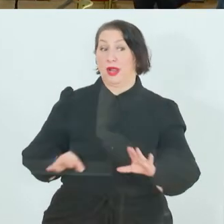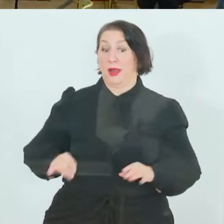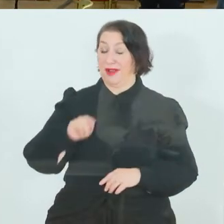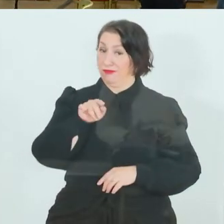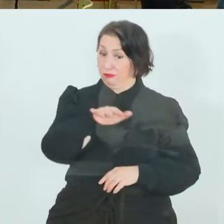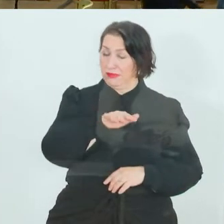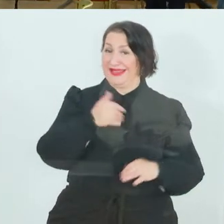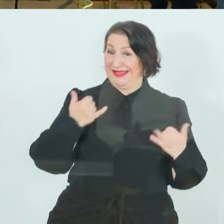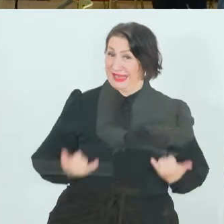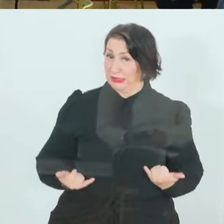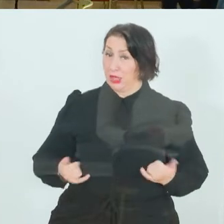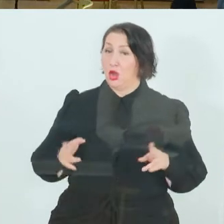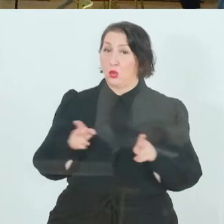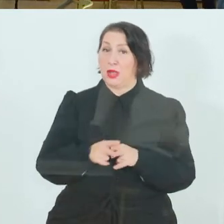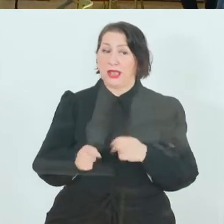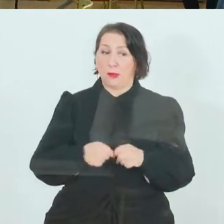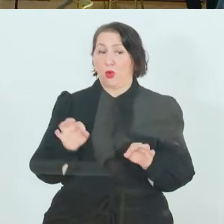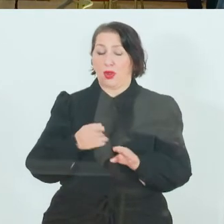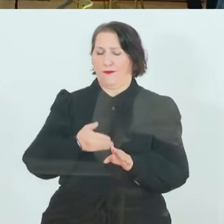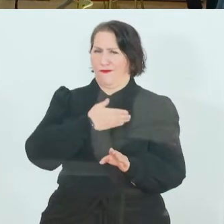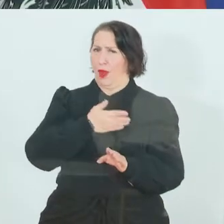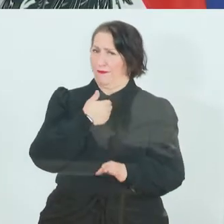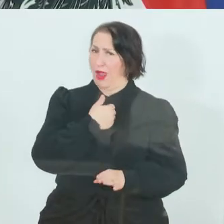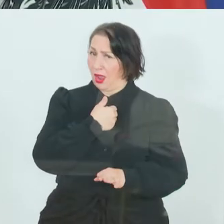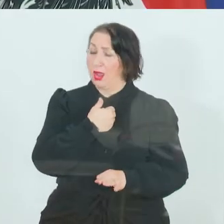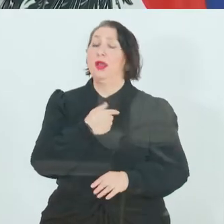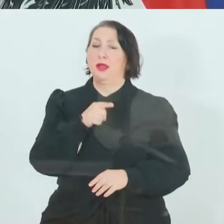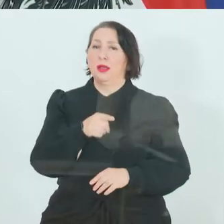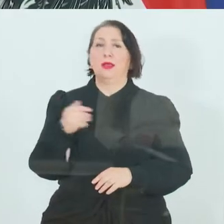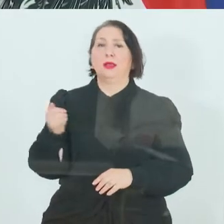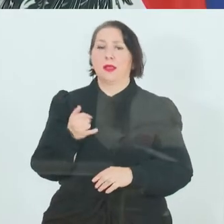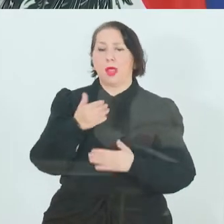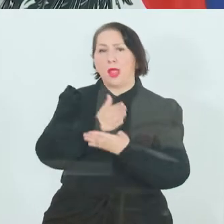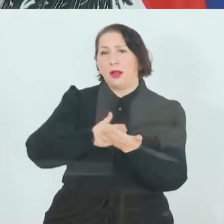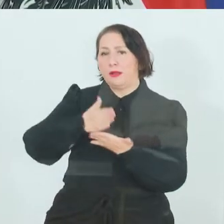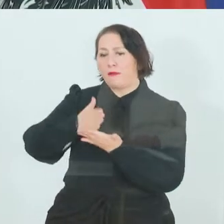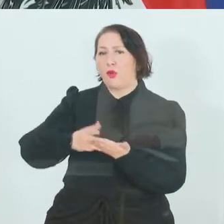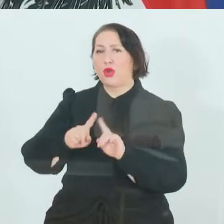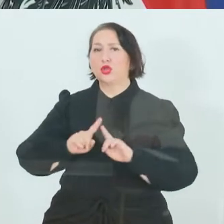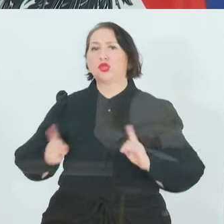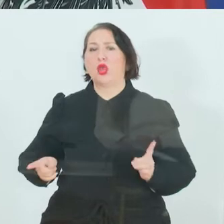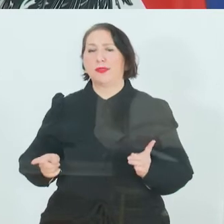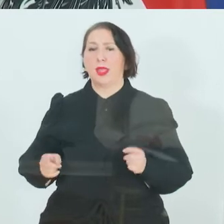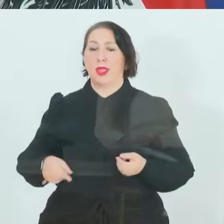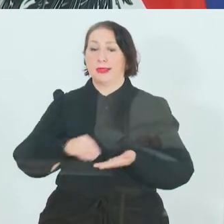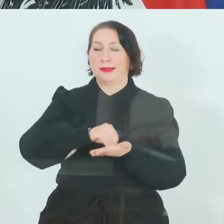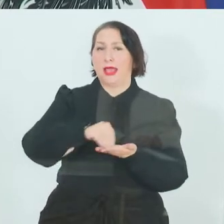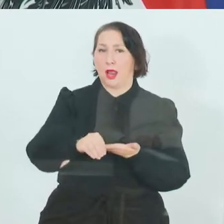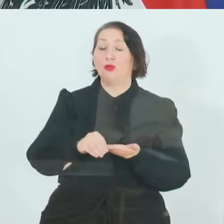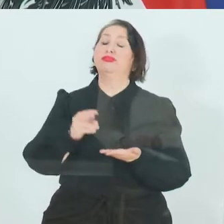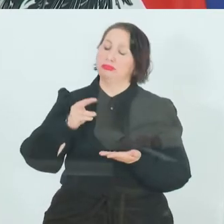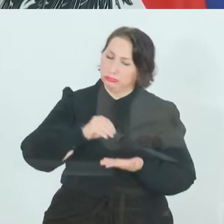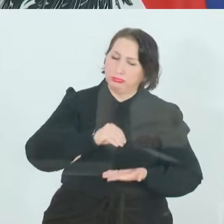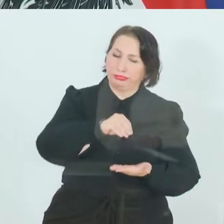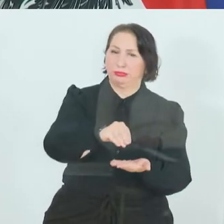jetzt sind oder auch Kurzarbeit waren, immer die Aliquoten-Sonderzahlungen hier mitbekommen haben.